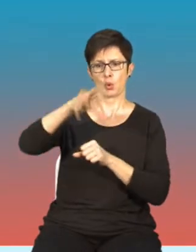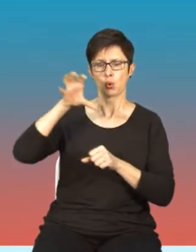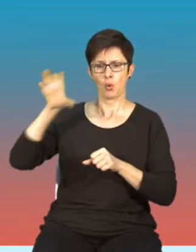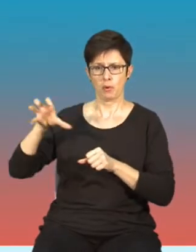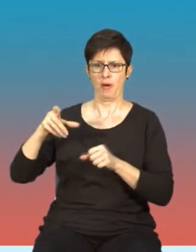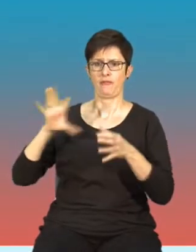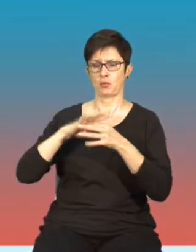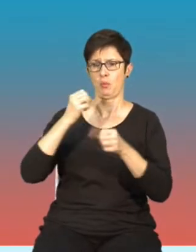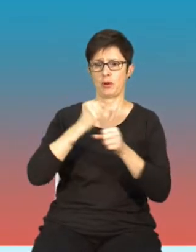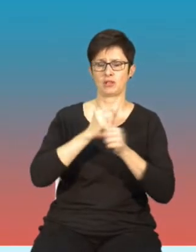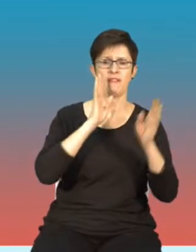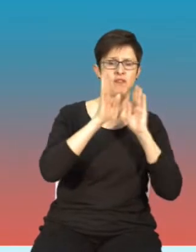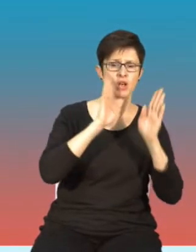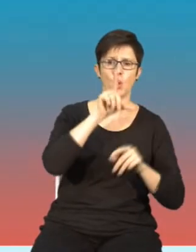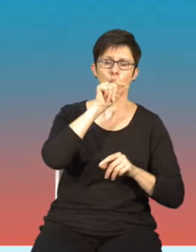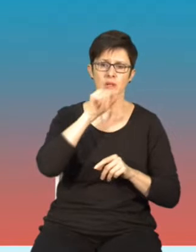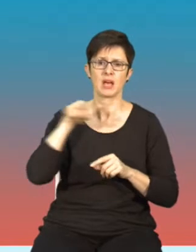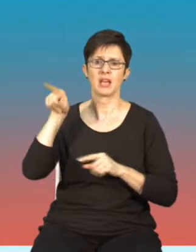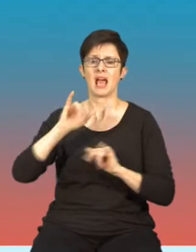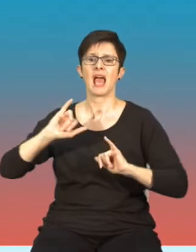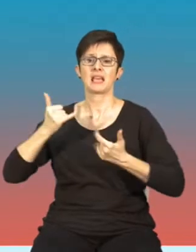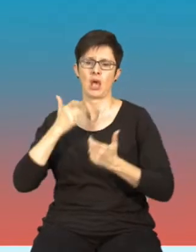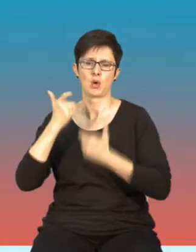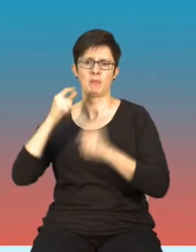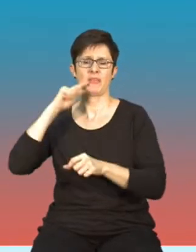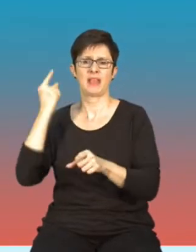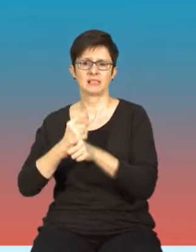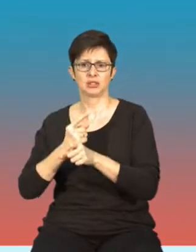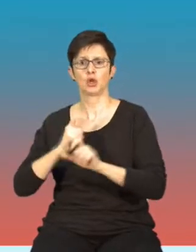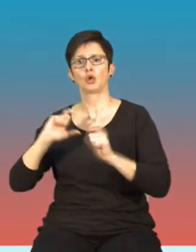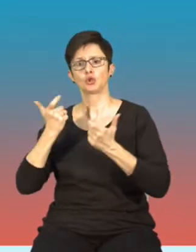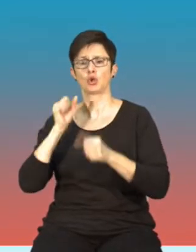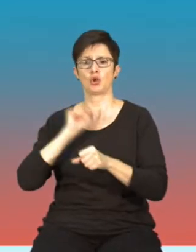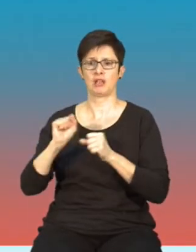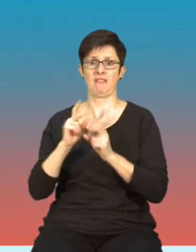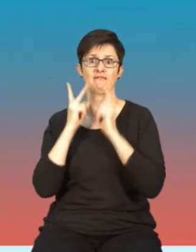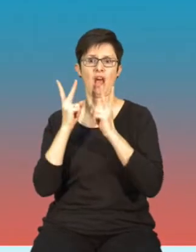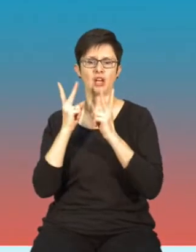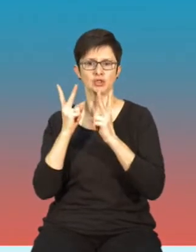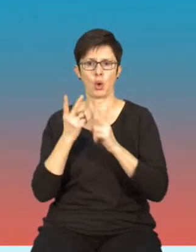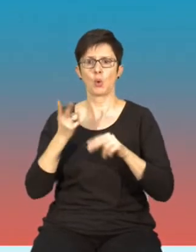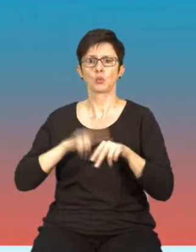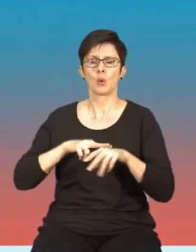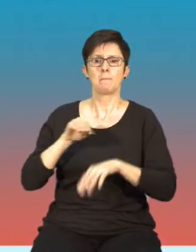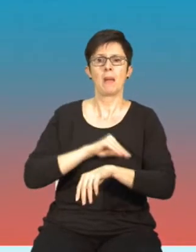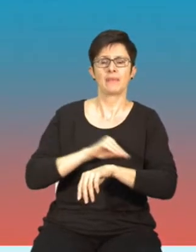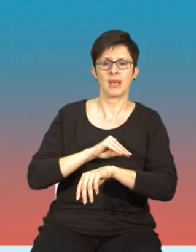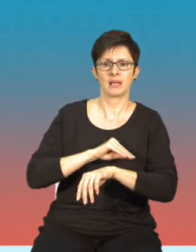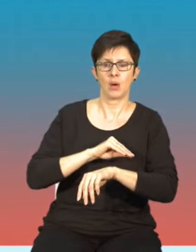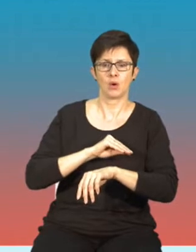platformą podejmują decyzję, co jest dla nich priorytetem, które materiały